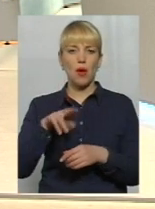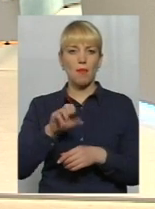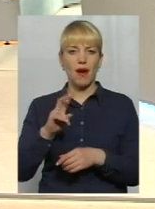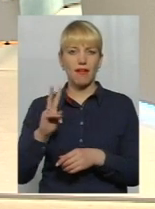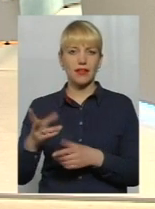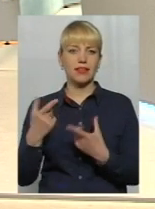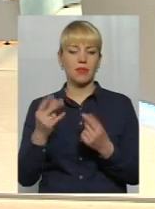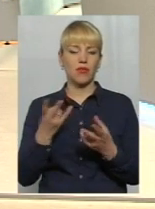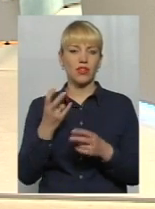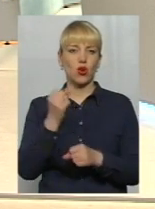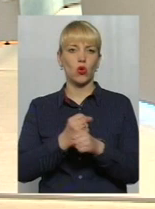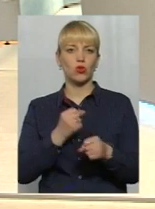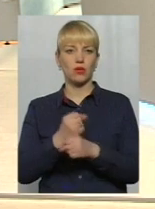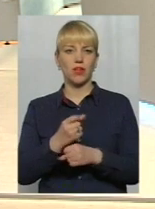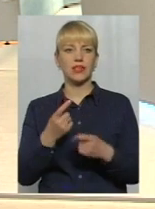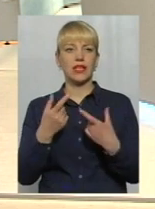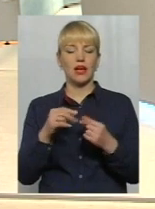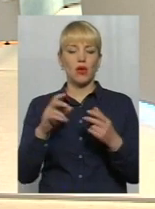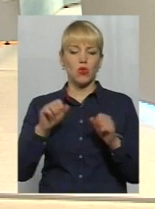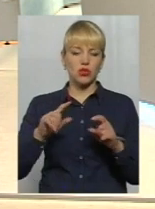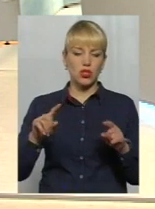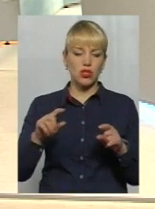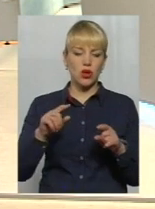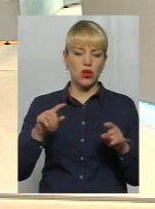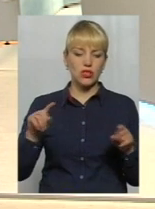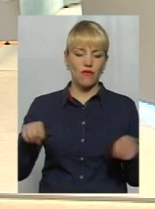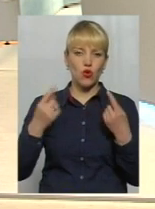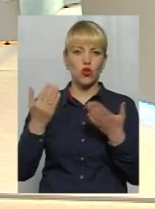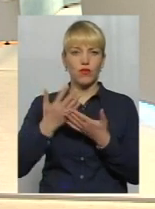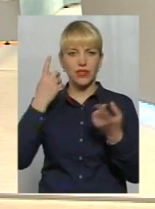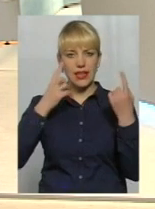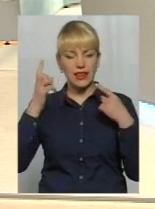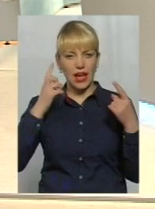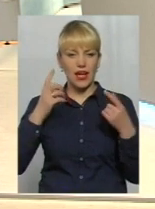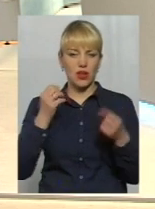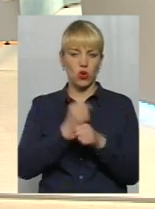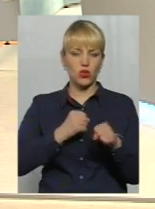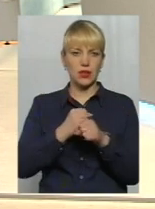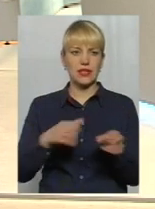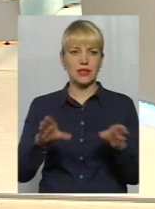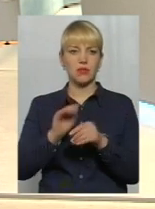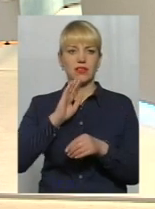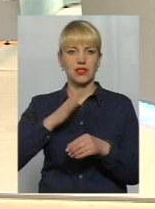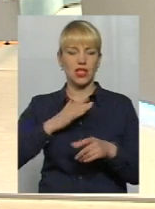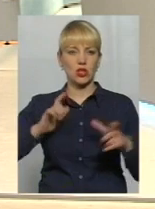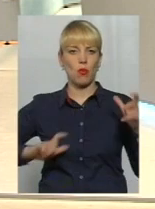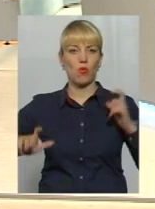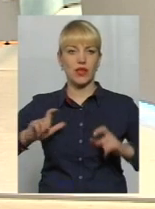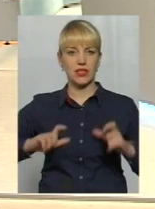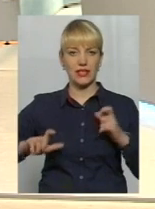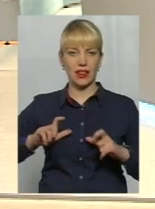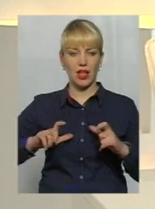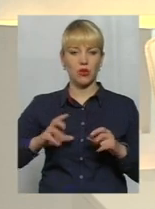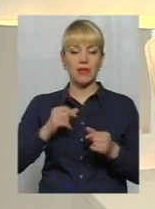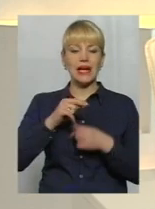розроблятися, можливо, створюватися нові ідеї, розроблятися спільно з нашим університетом, з